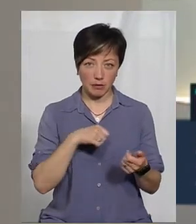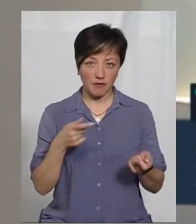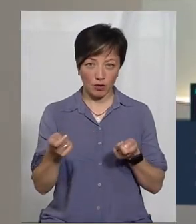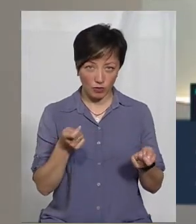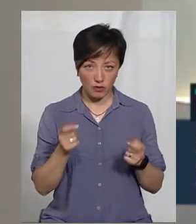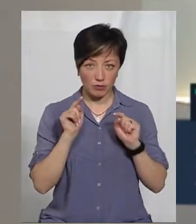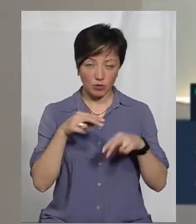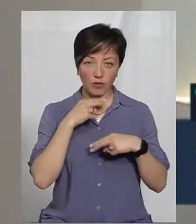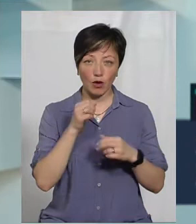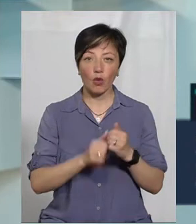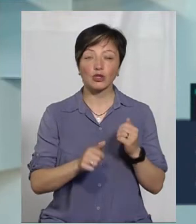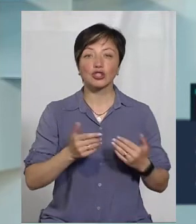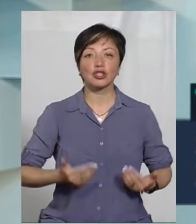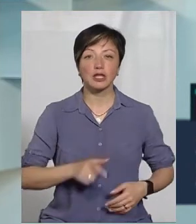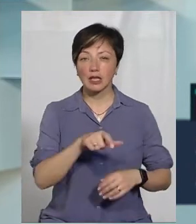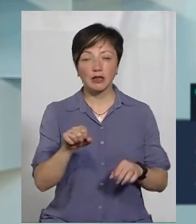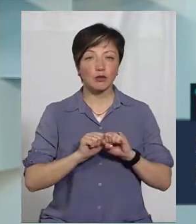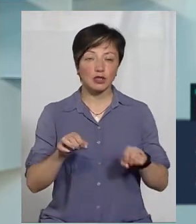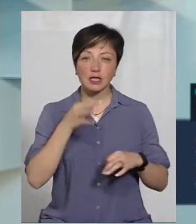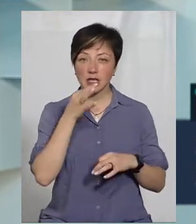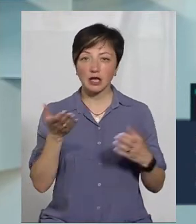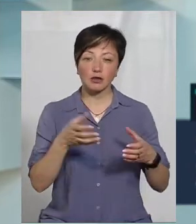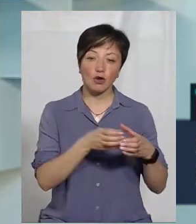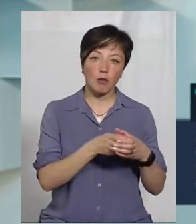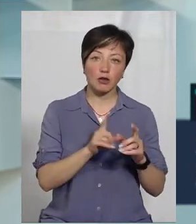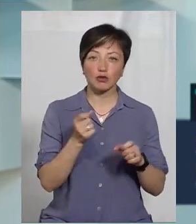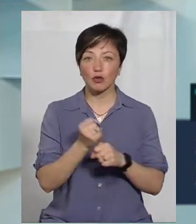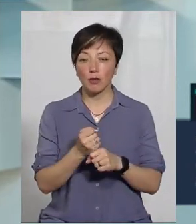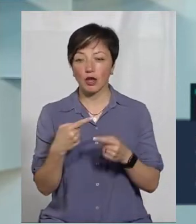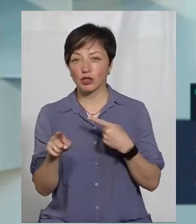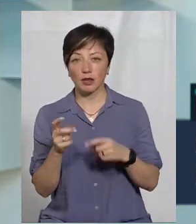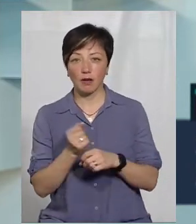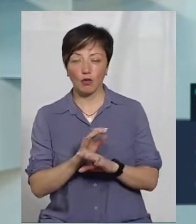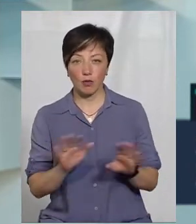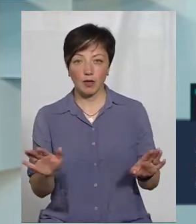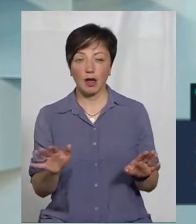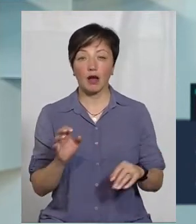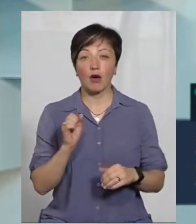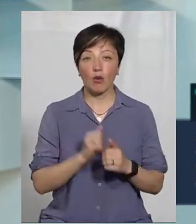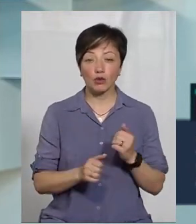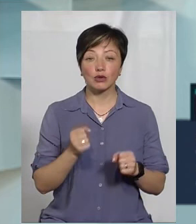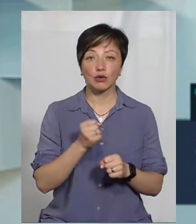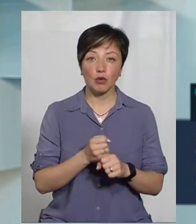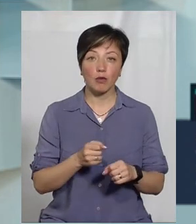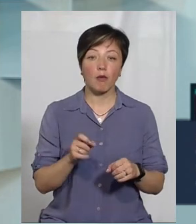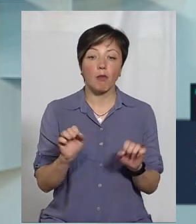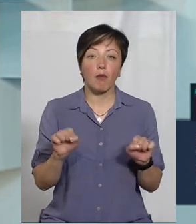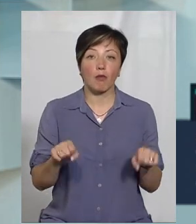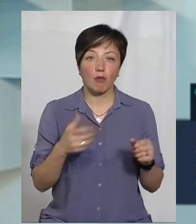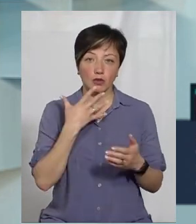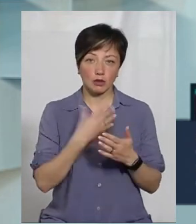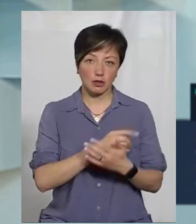на те звернути владу. Я думаю, що кожен житель. Не можна сказати, що якась громада щось робить, а якась не робить. Кожен робить в міру.